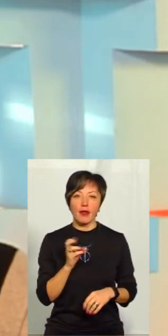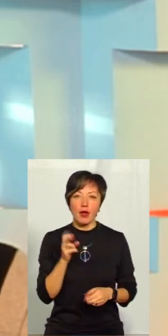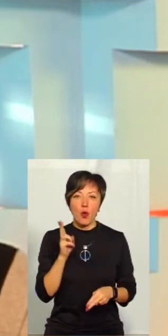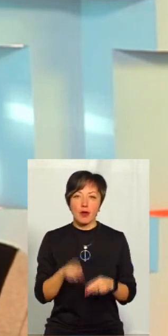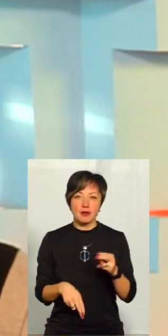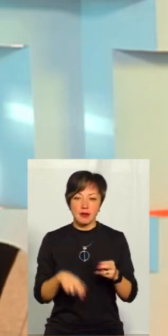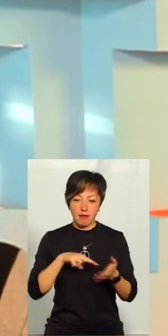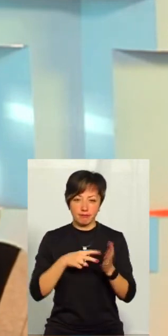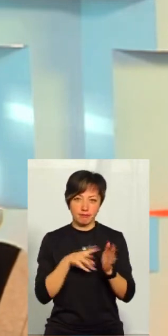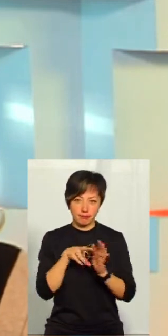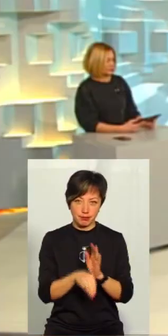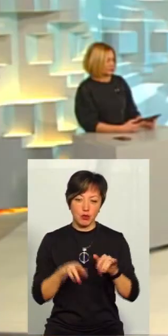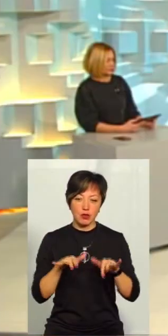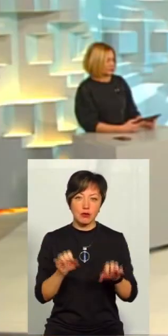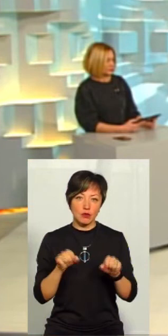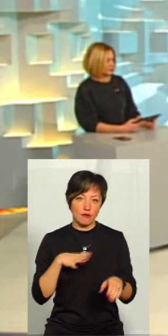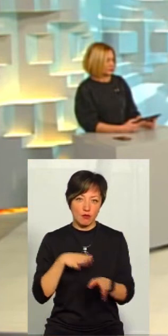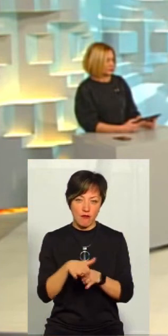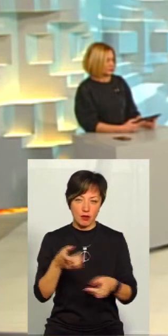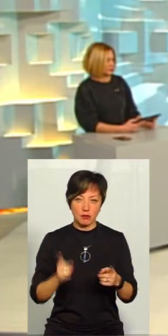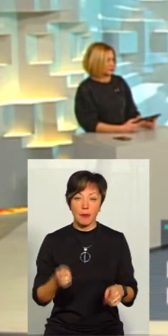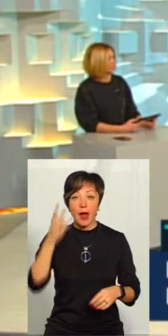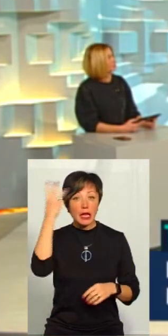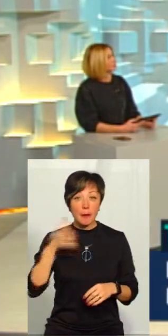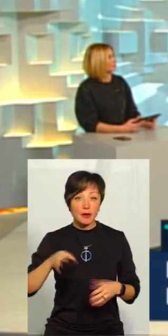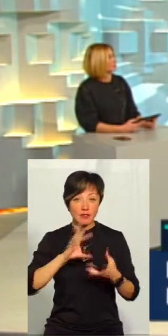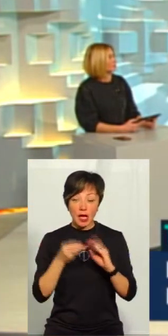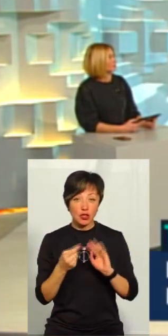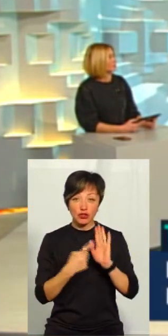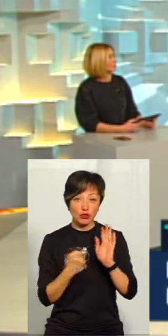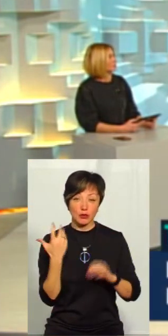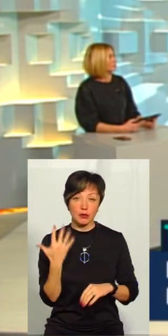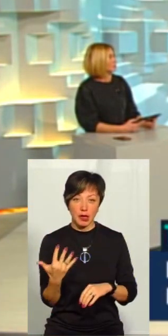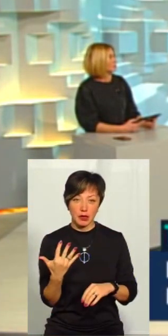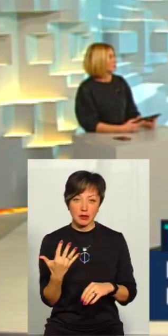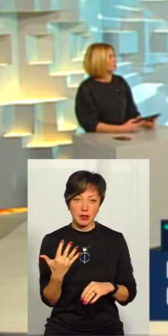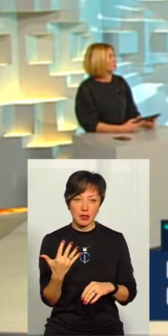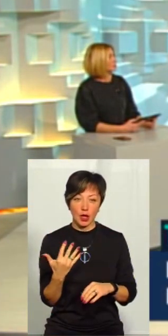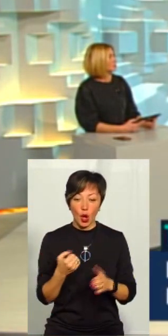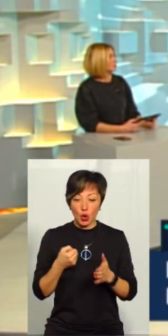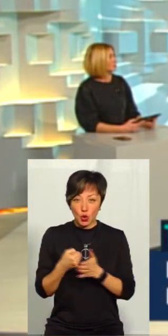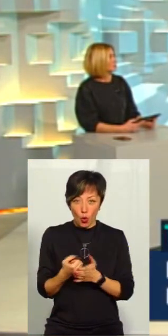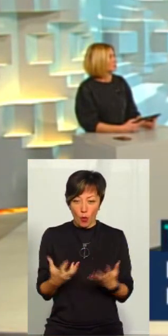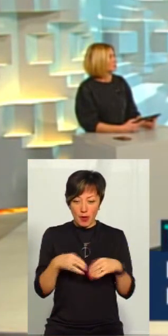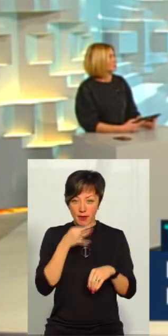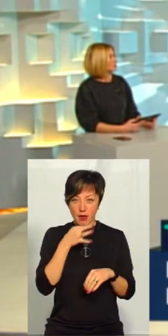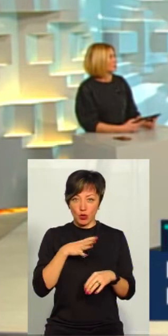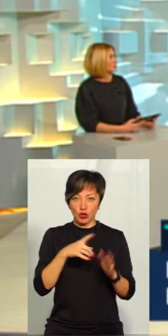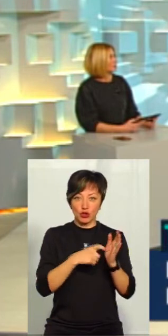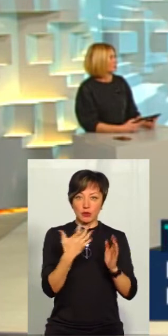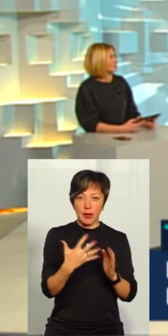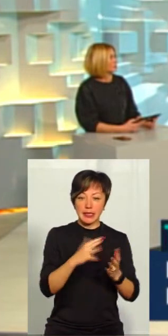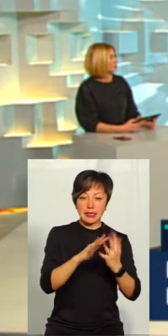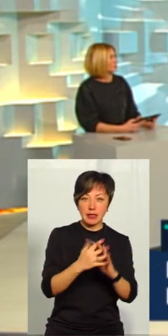кінця бачення того процесу, як це може відбуватися. На Хмельниччині взагалі 605, до об'єднання було 605 сільських,